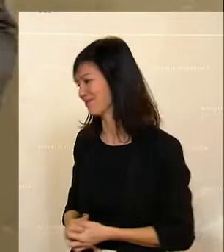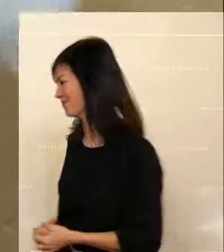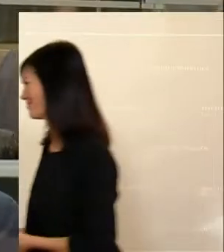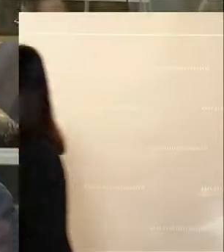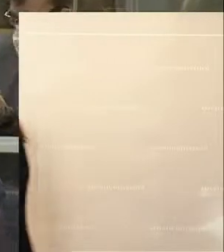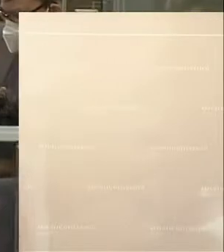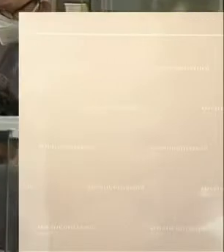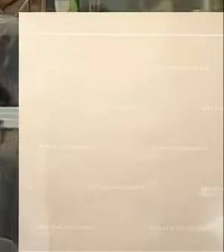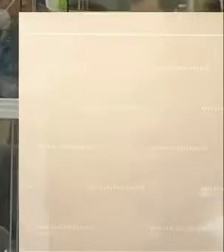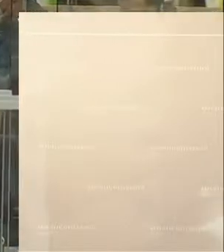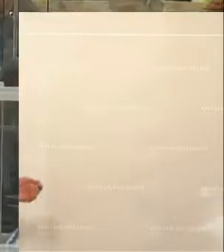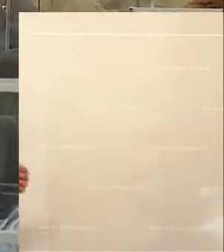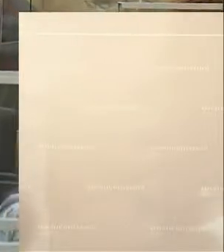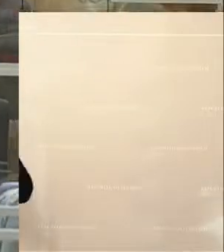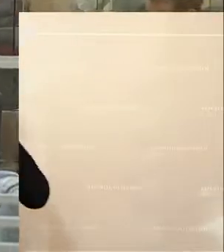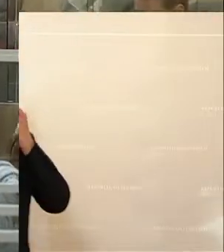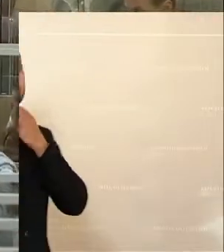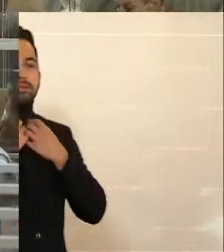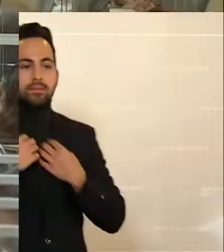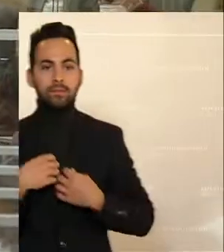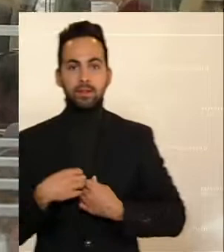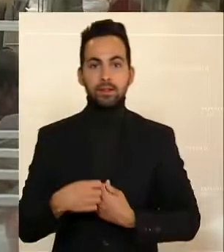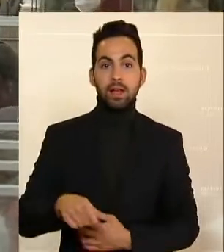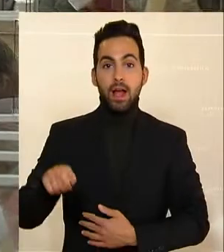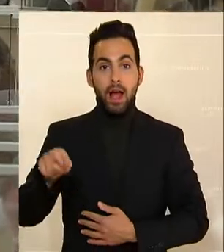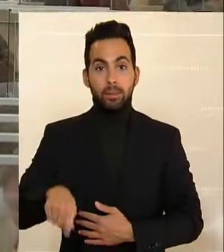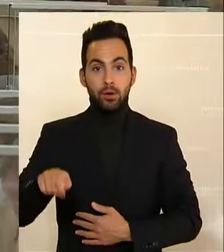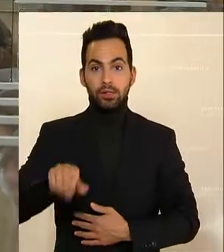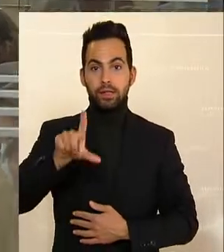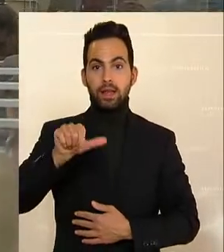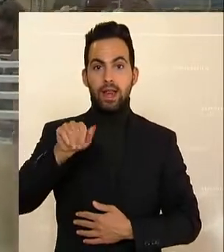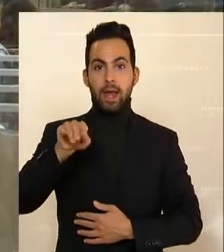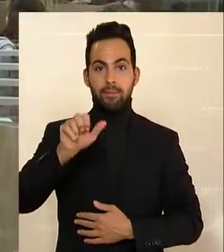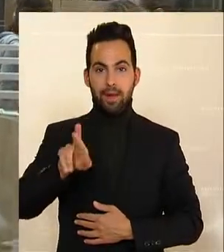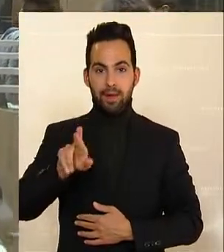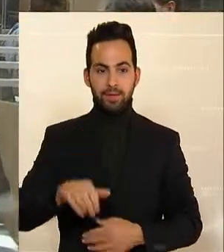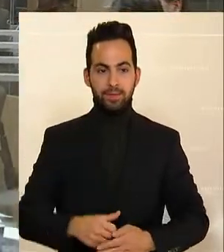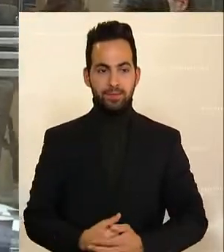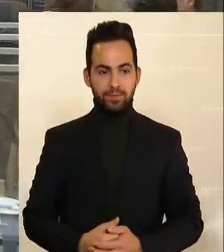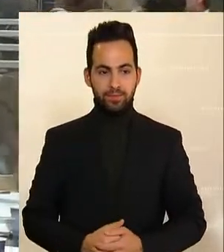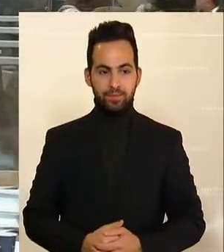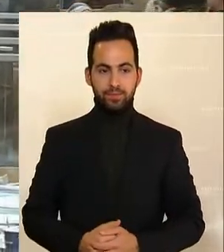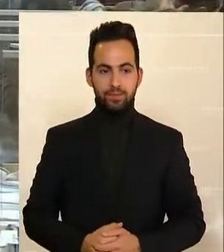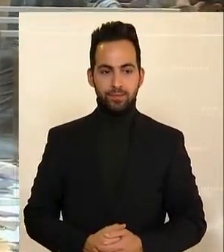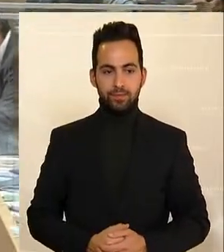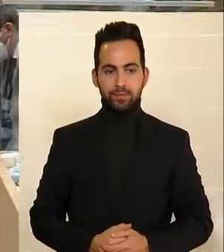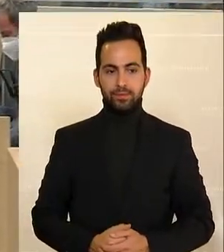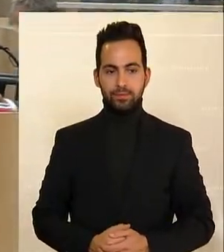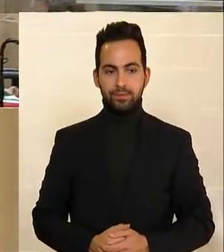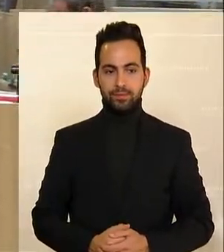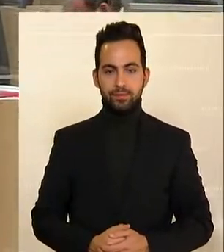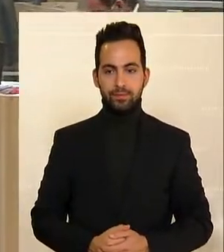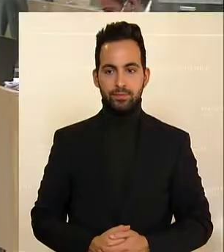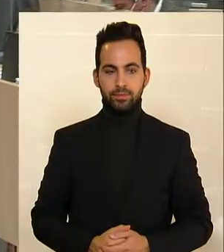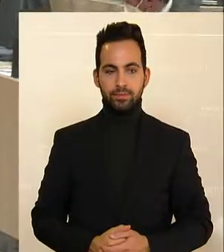Martin Litschauer von den Grünen mit einer Warnung vor instabilen Technologien. Er spricht sich ganz klar für einen globalen